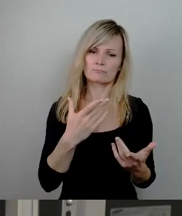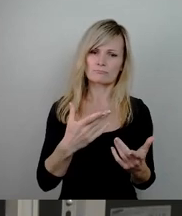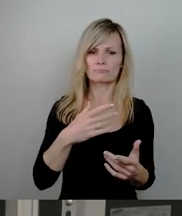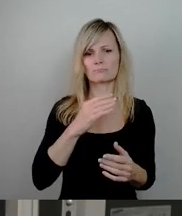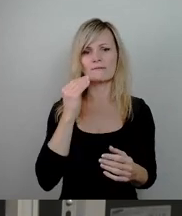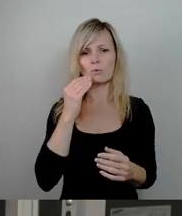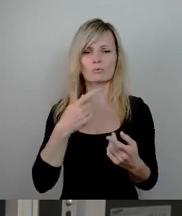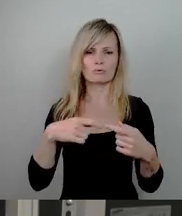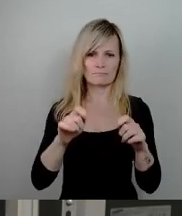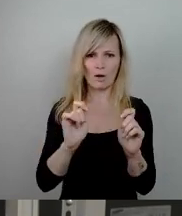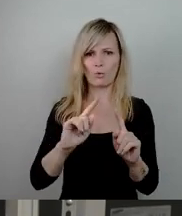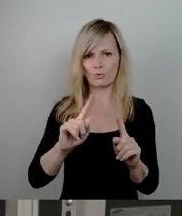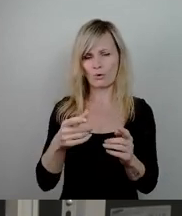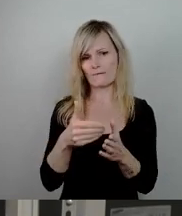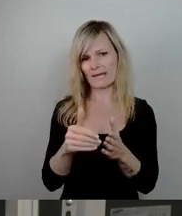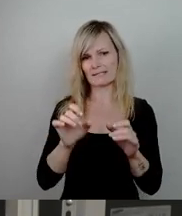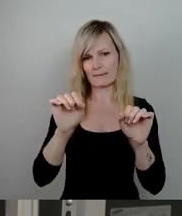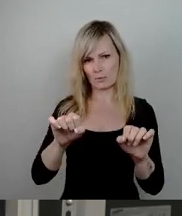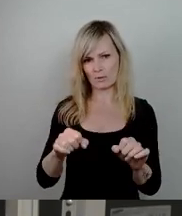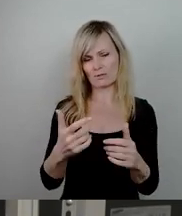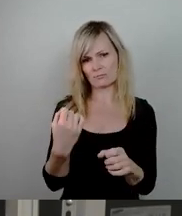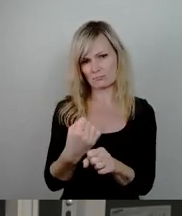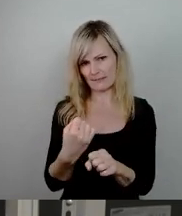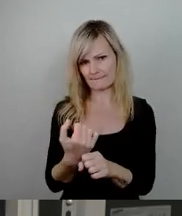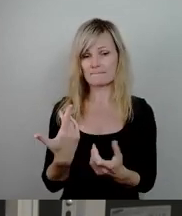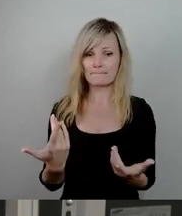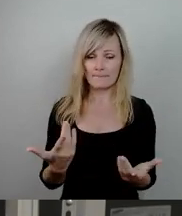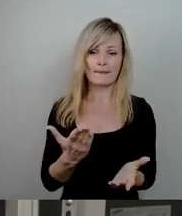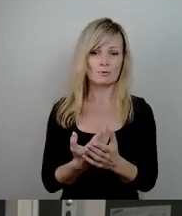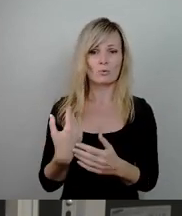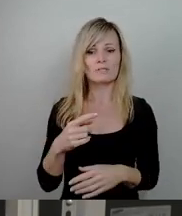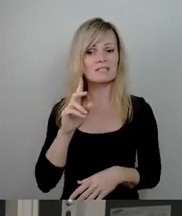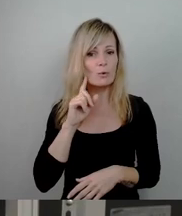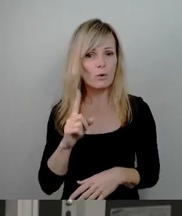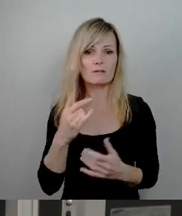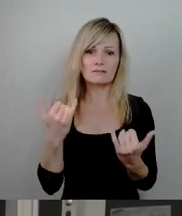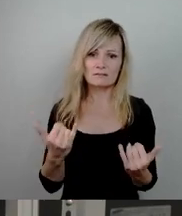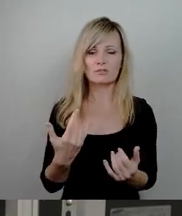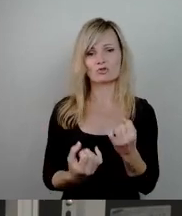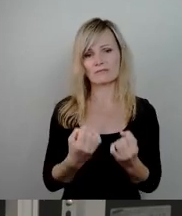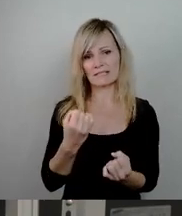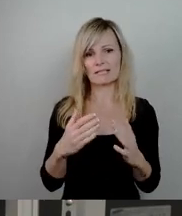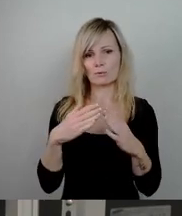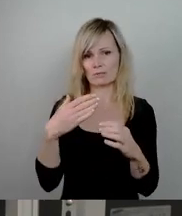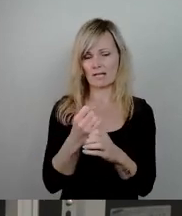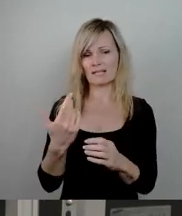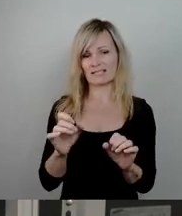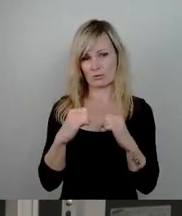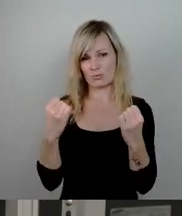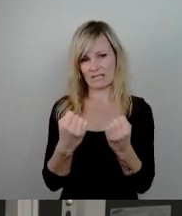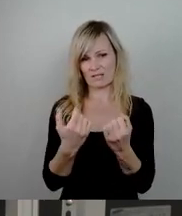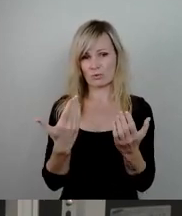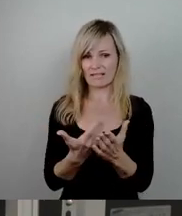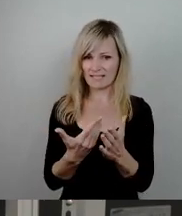glaube ich auch und ansonsten auch wieder immer wieder gehört, wir haben eine schwierige Haushaltslage. Deshalb sind wir der Meinung, das ist der Punkt zwei,